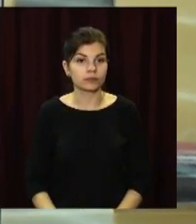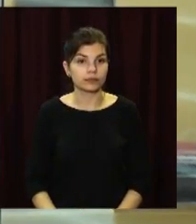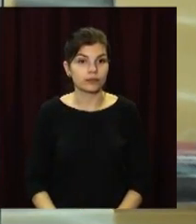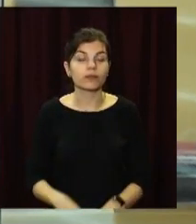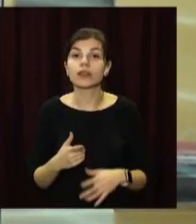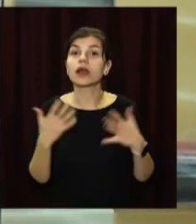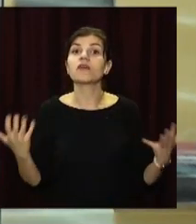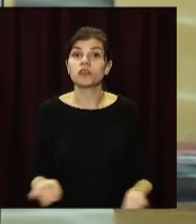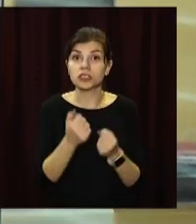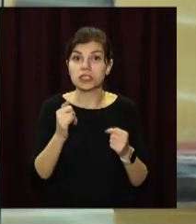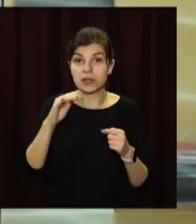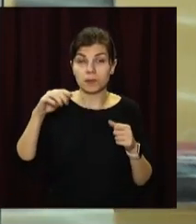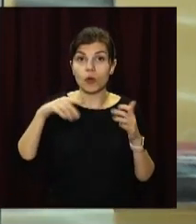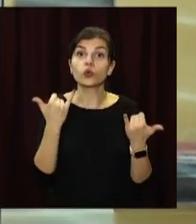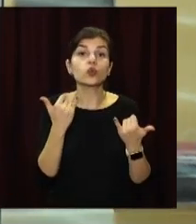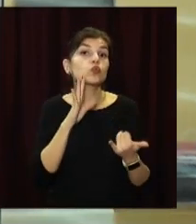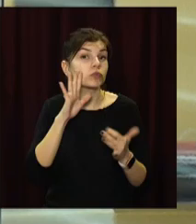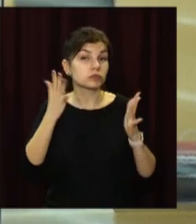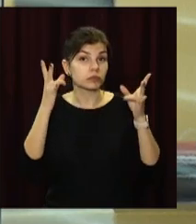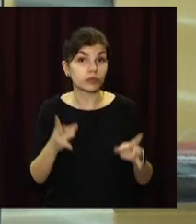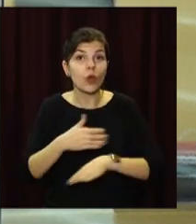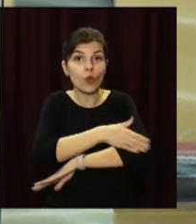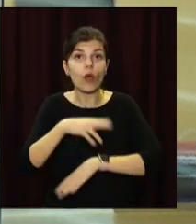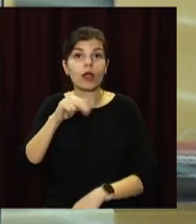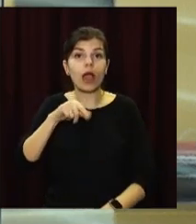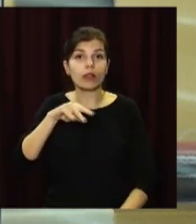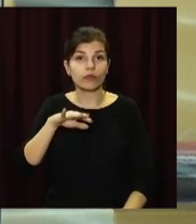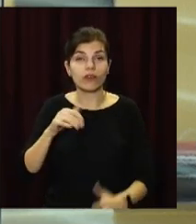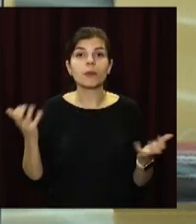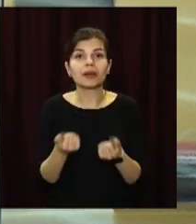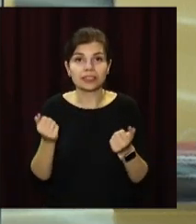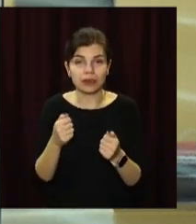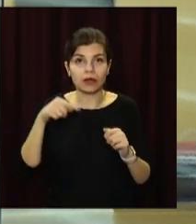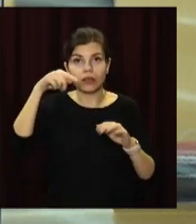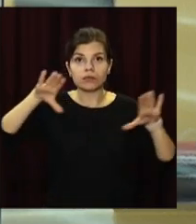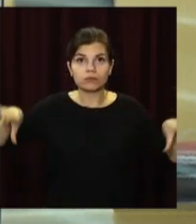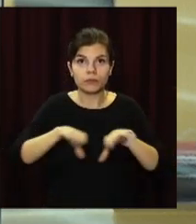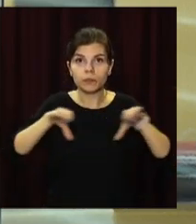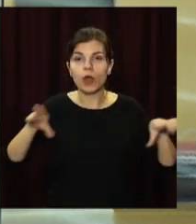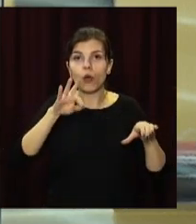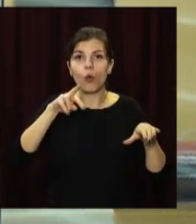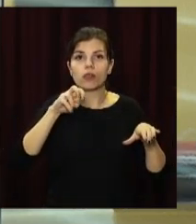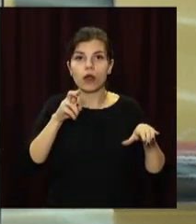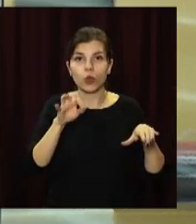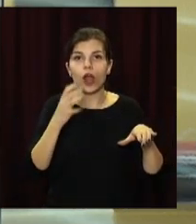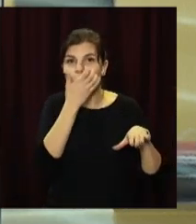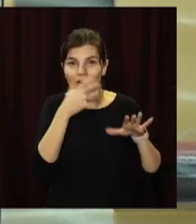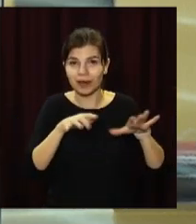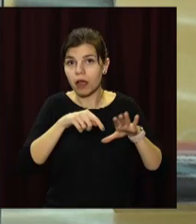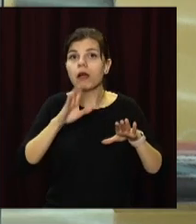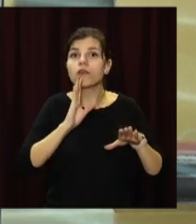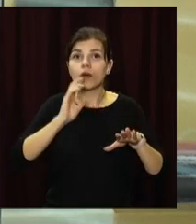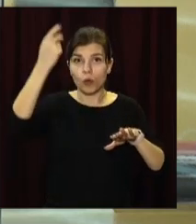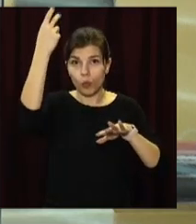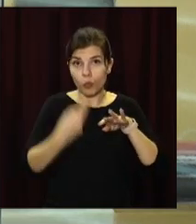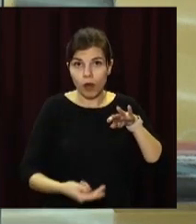Врятували спастки. Сьогодні вранці у Дніпрі на вулиці Калиновій рятувальники дістали з колектора жінку. Як вона туди потрапила – невідомо, проте